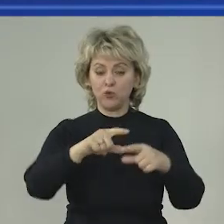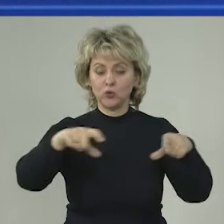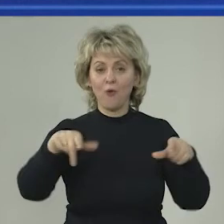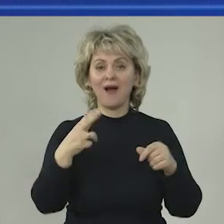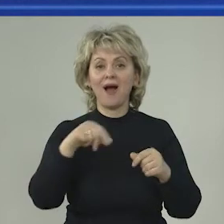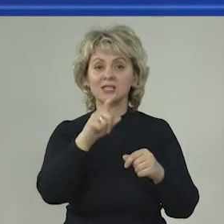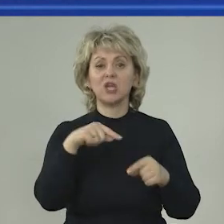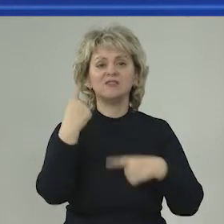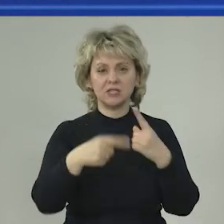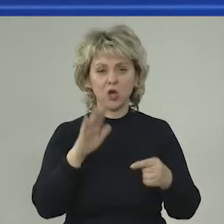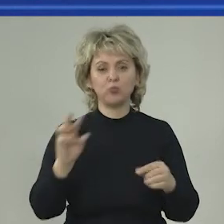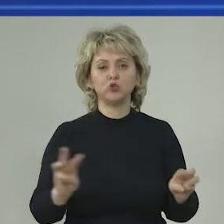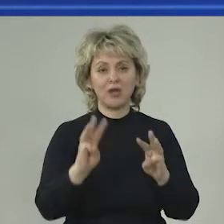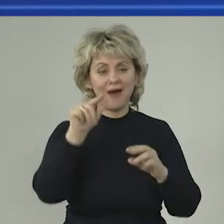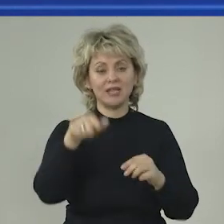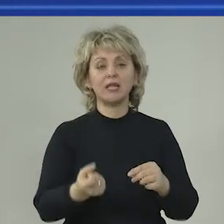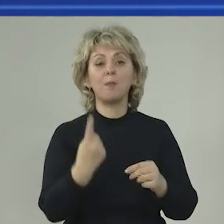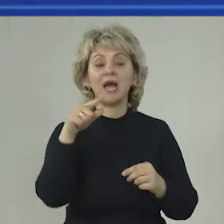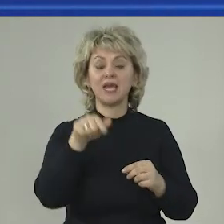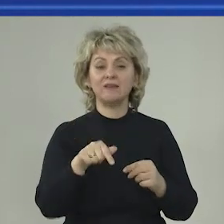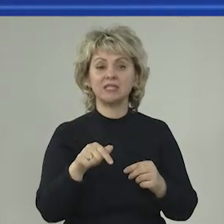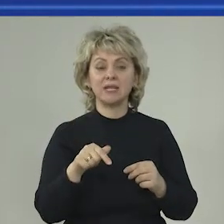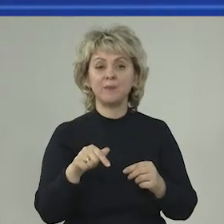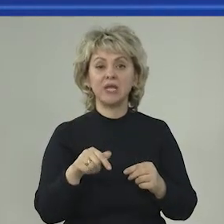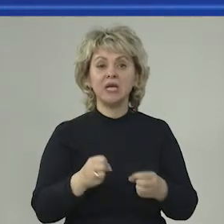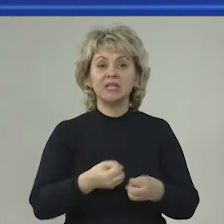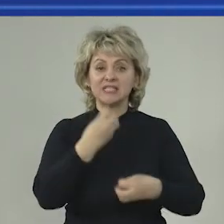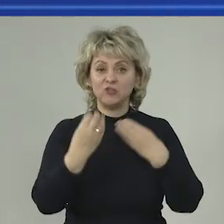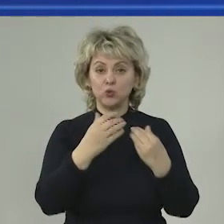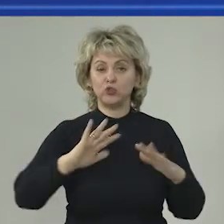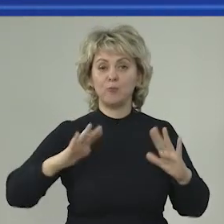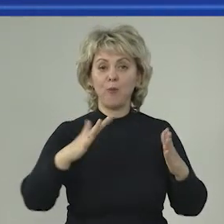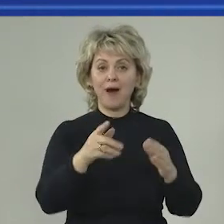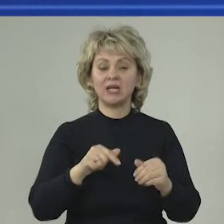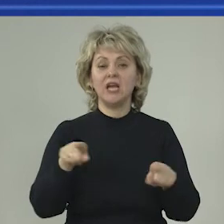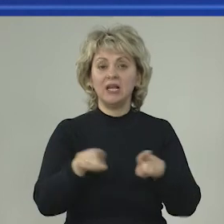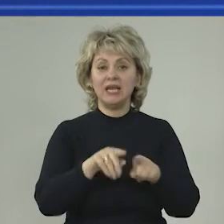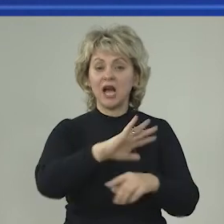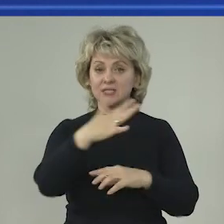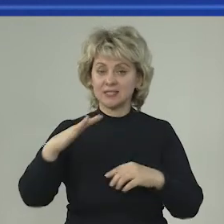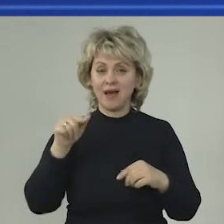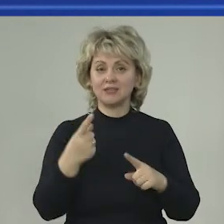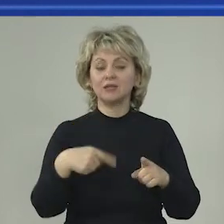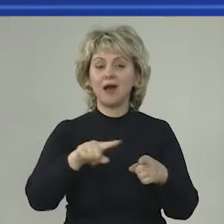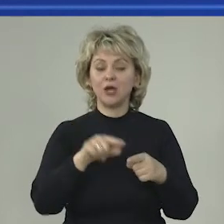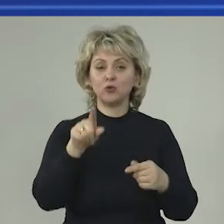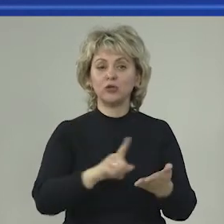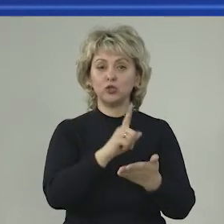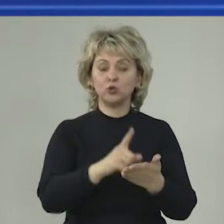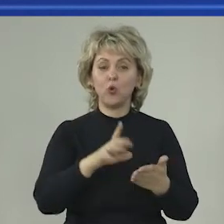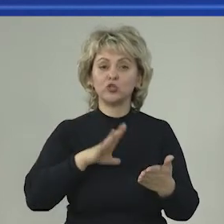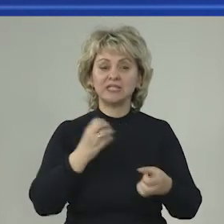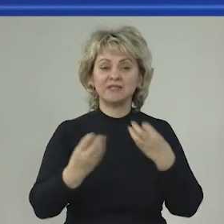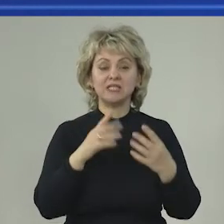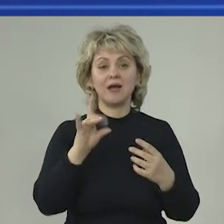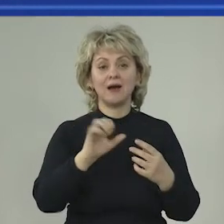он будет всегда гореть. Там появится цветущий парк или цветущий сад, который должен